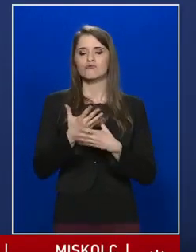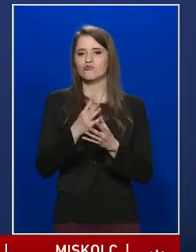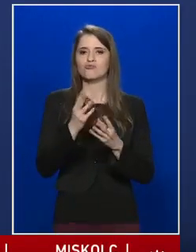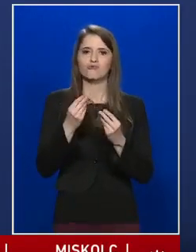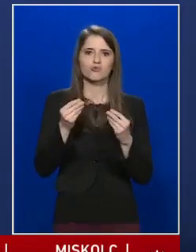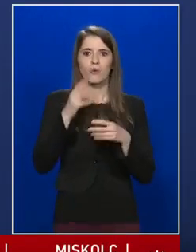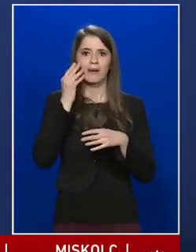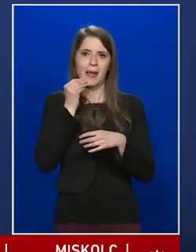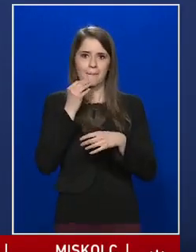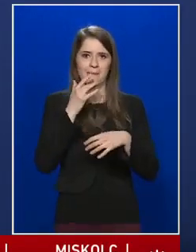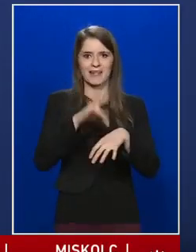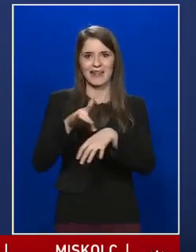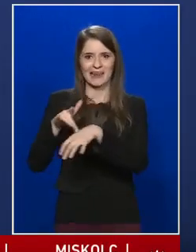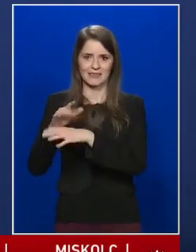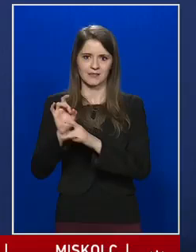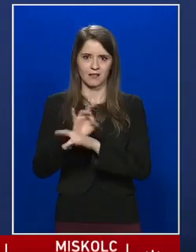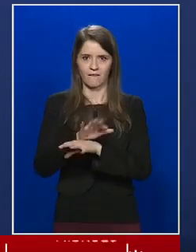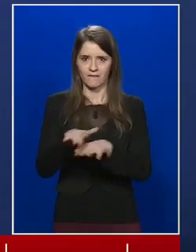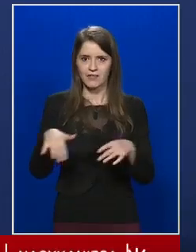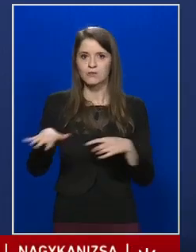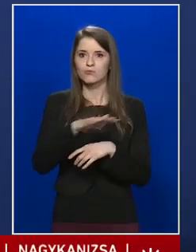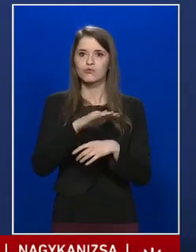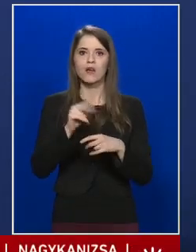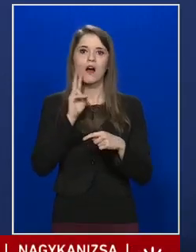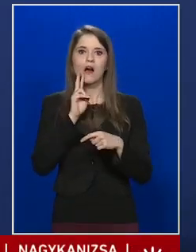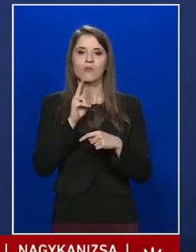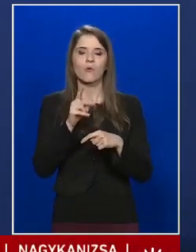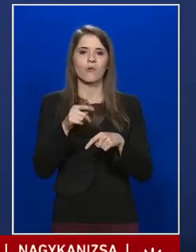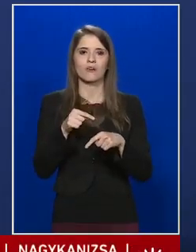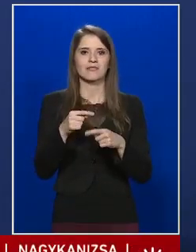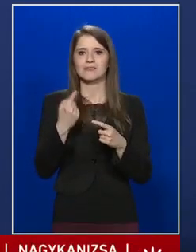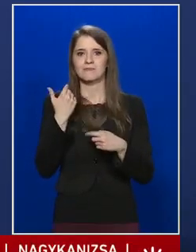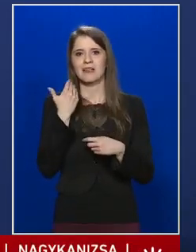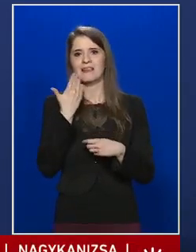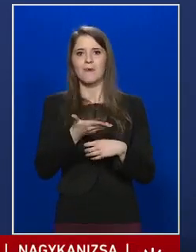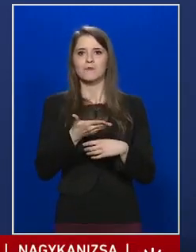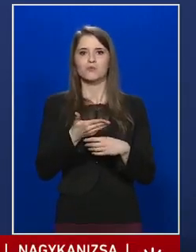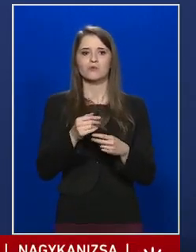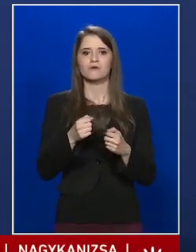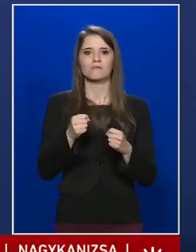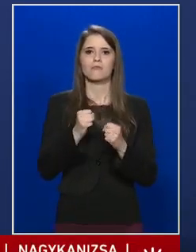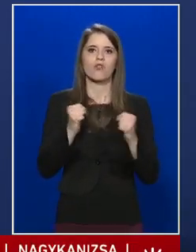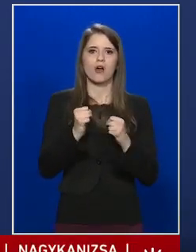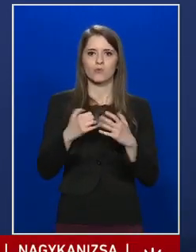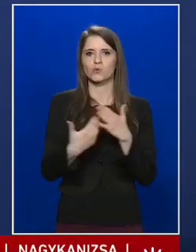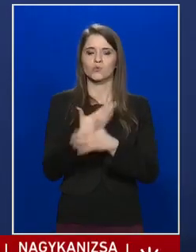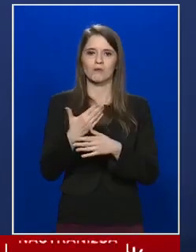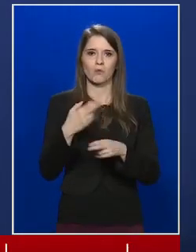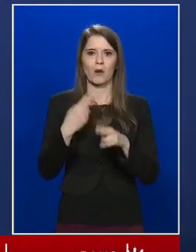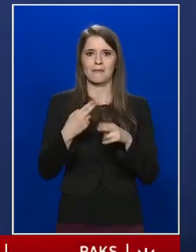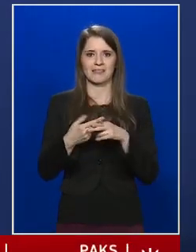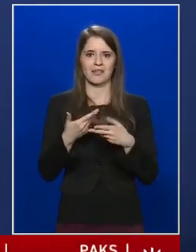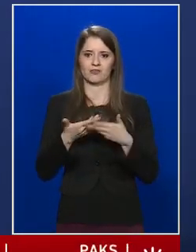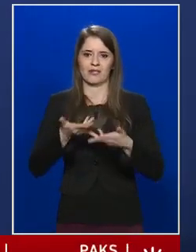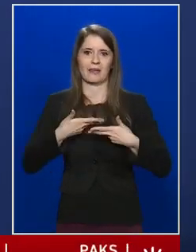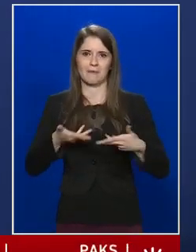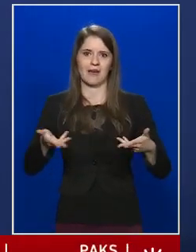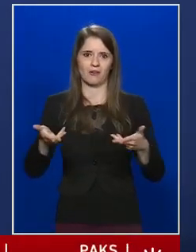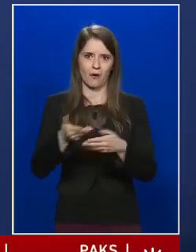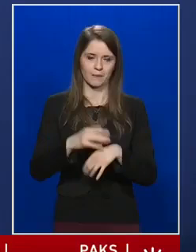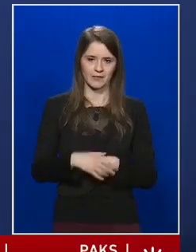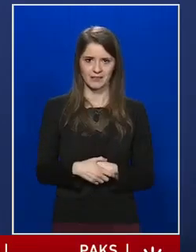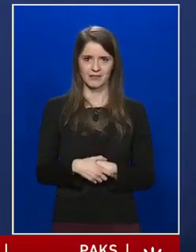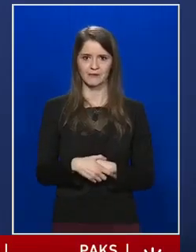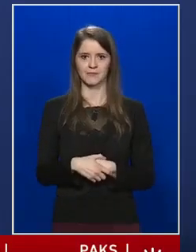rajta, akkor veszít a megbetegítő képességéből, tehát ez az egyik